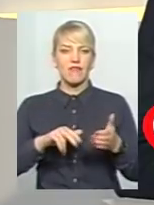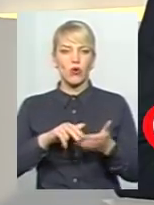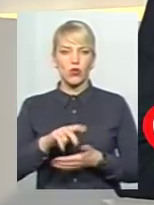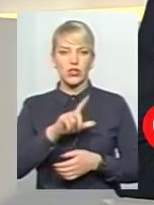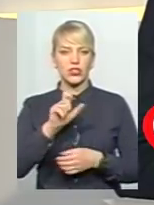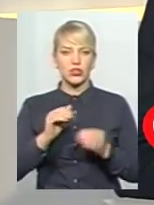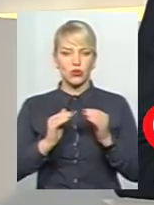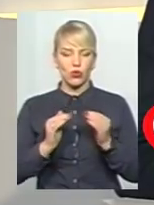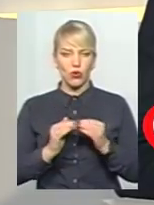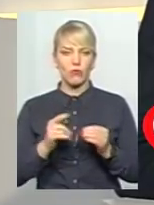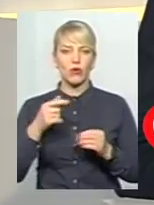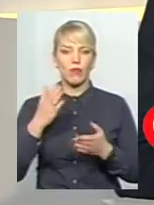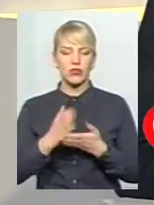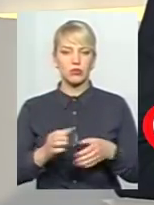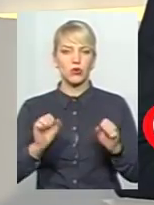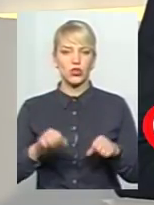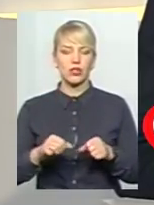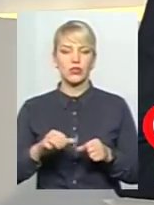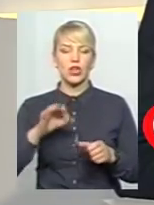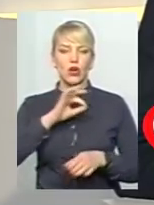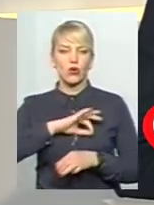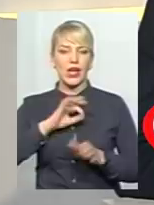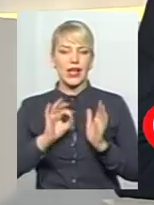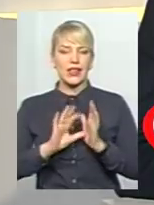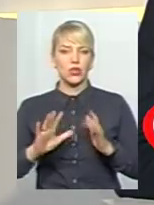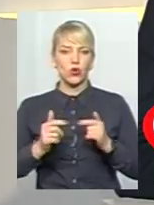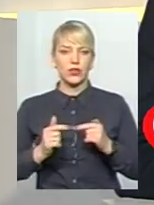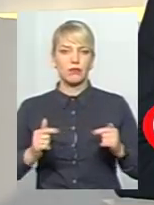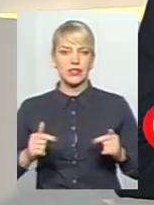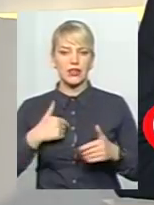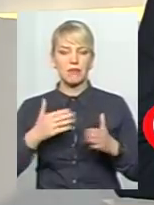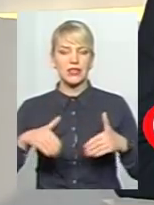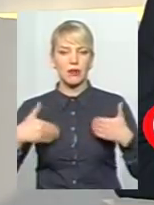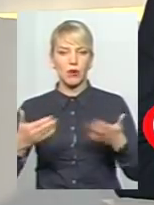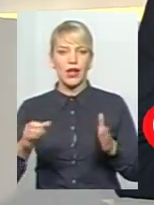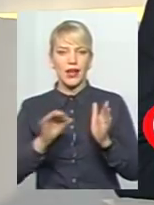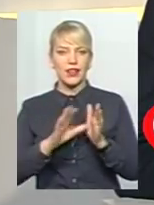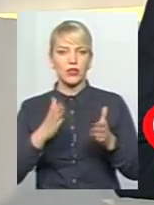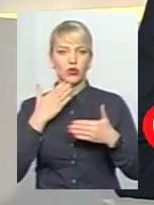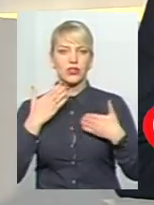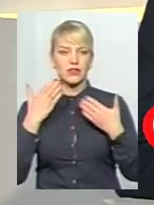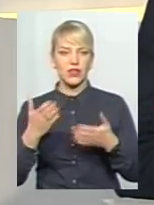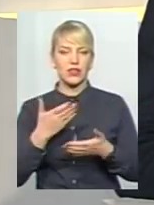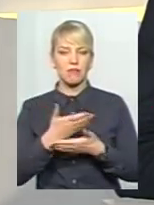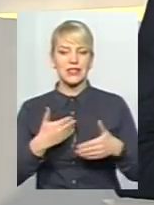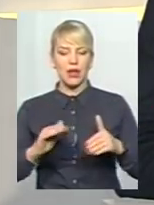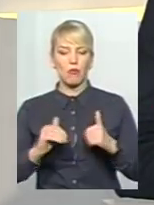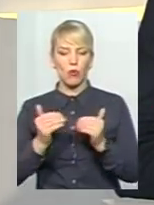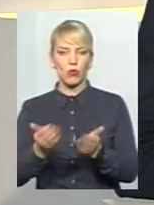дивана, маючи можливість користувати електронним засобом. Ми запропонували громаді електронні звернення, ми запропонували звернення